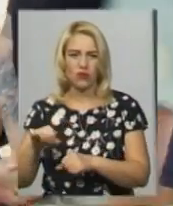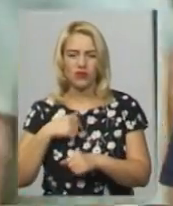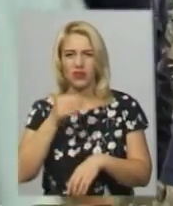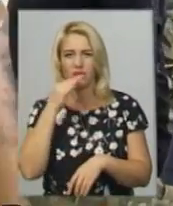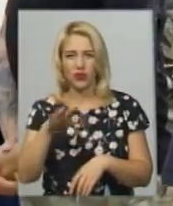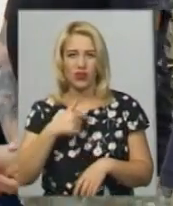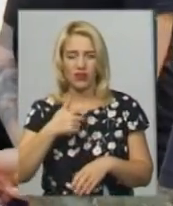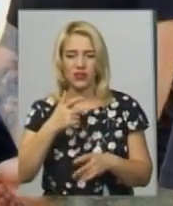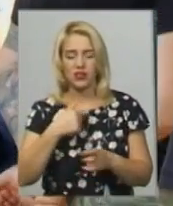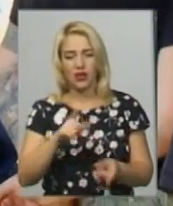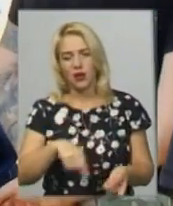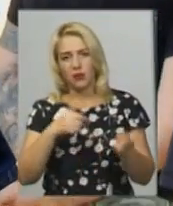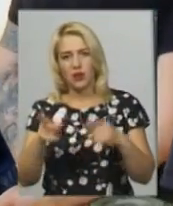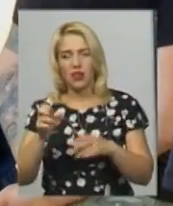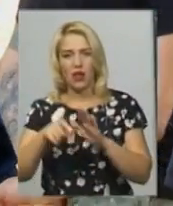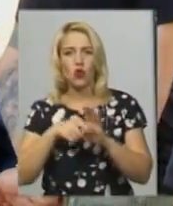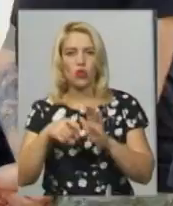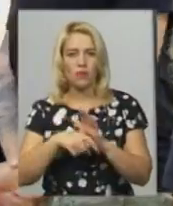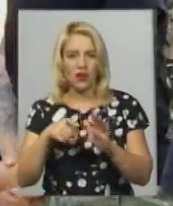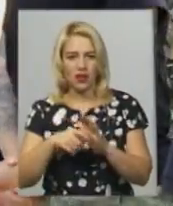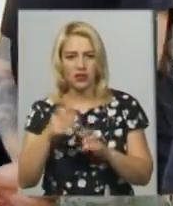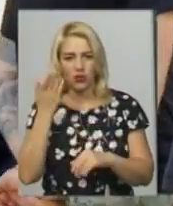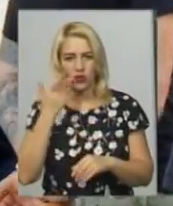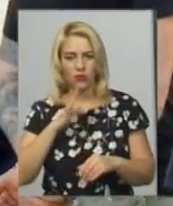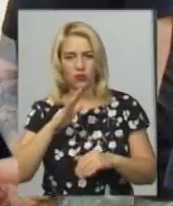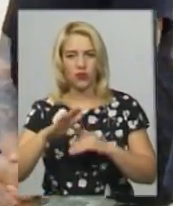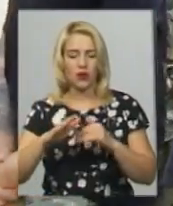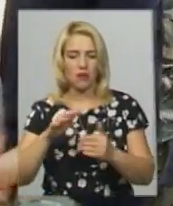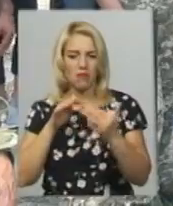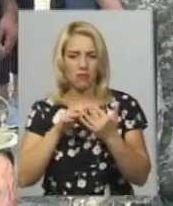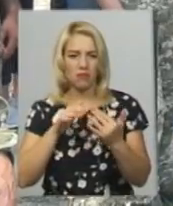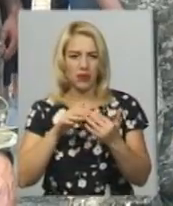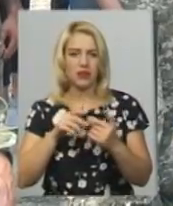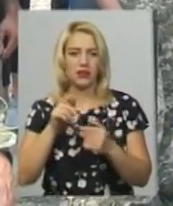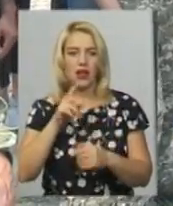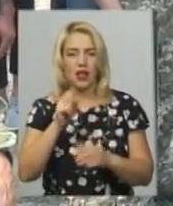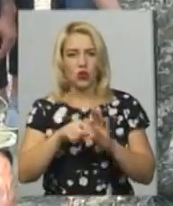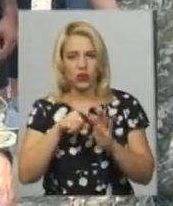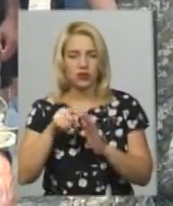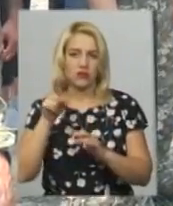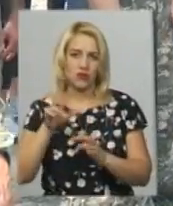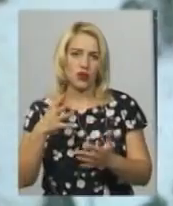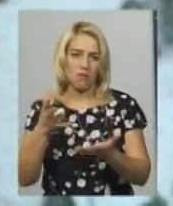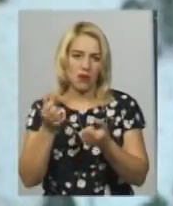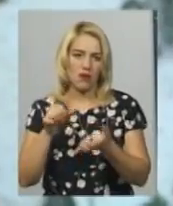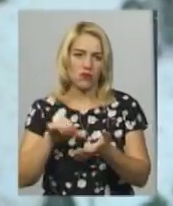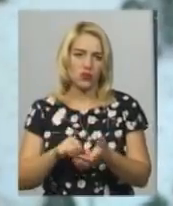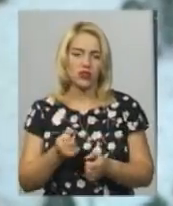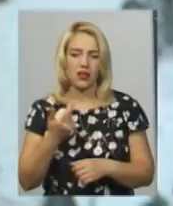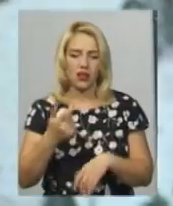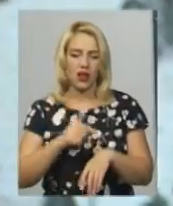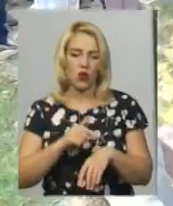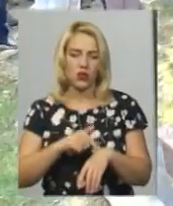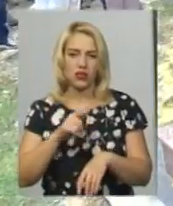І десь почув про батальйон «Донбас», і він вже, коли був бій під Карлівкою, він вже там приймав участь. За словами Тетяни Романенко, за кілька годин до загибелі чоловік